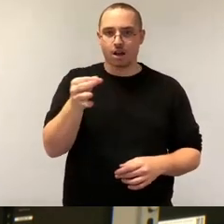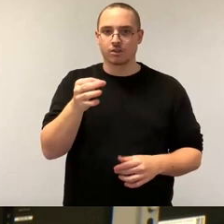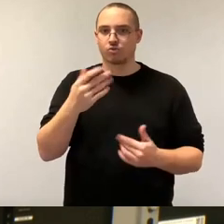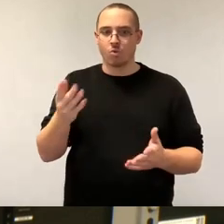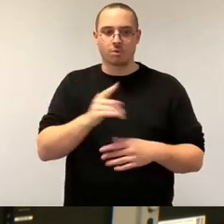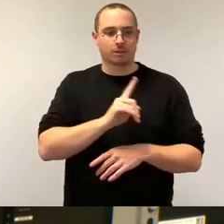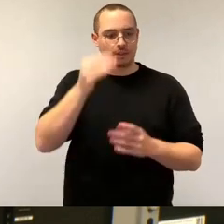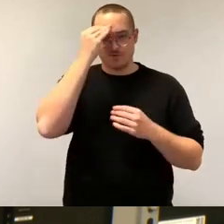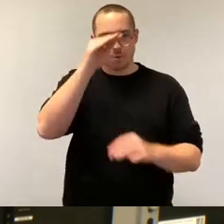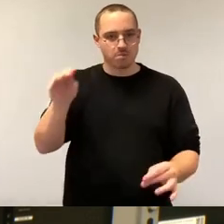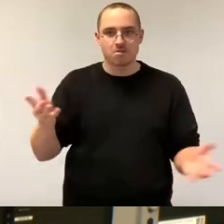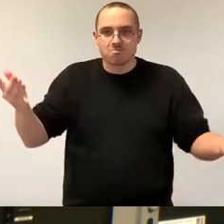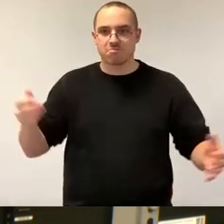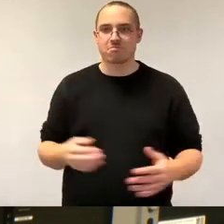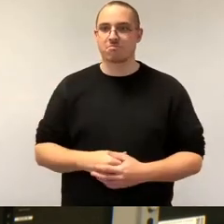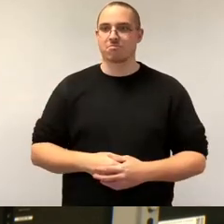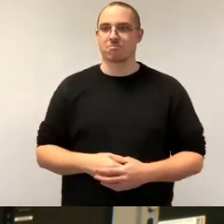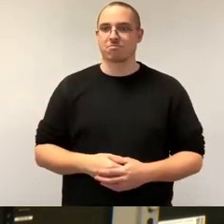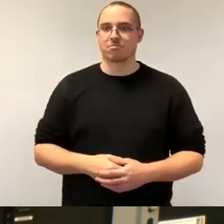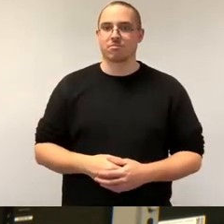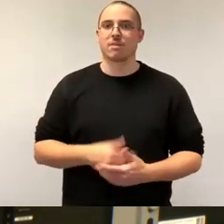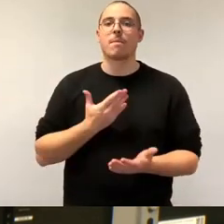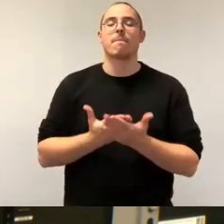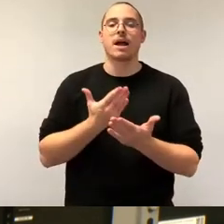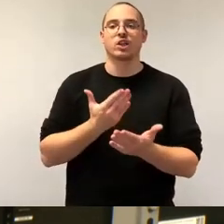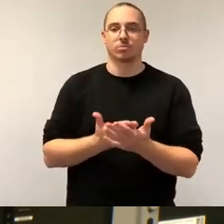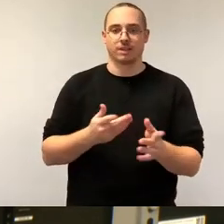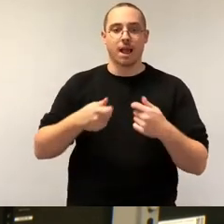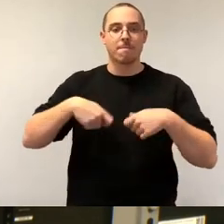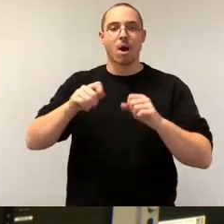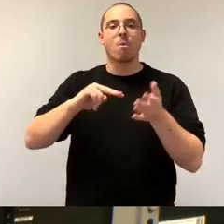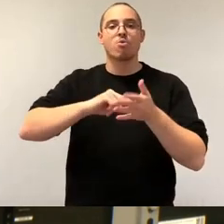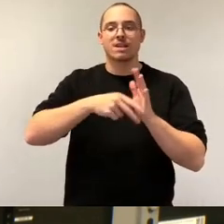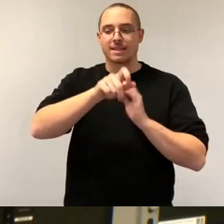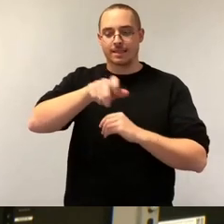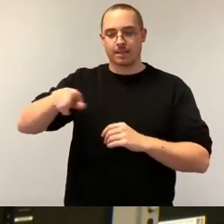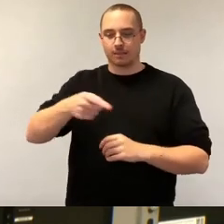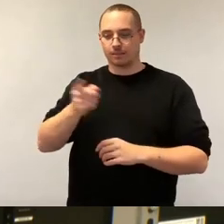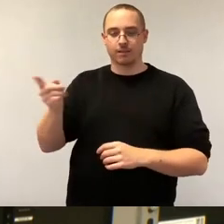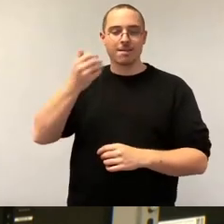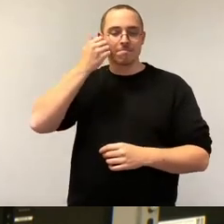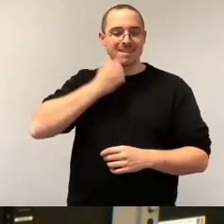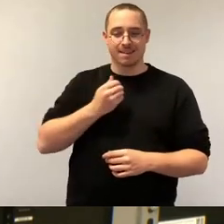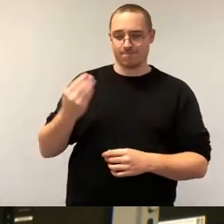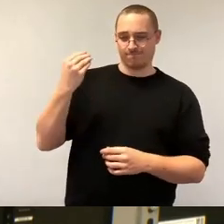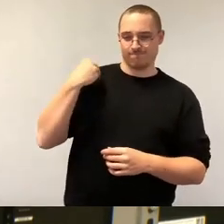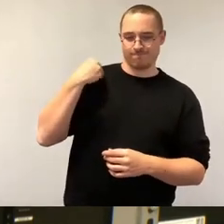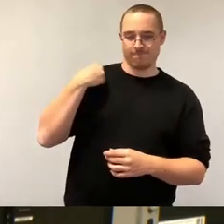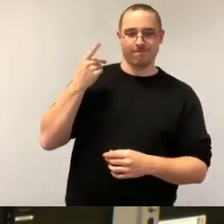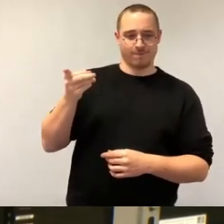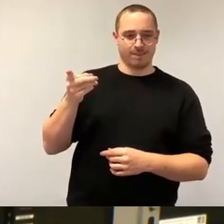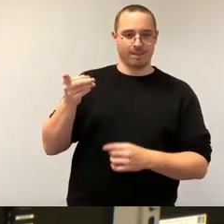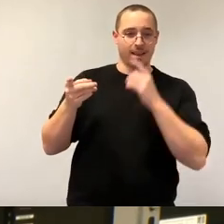einem Beispiel klarzumachen, die BaupolitikerInnen unter uns mögen doch mal bitte nennen, den Tag, wo wir den